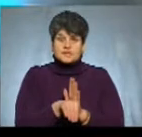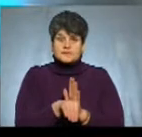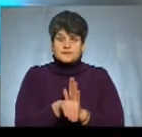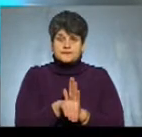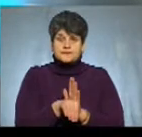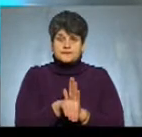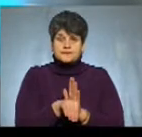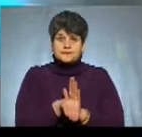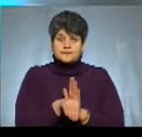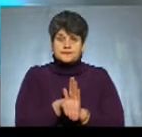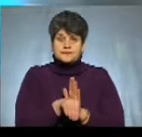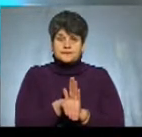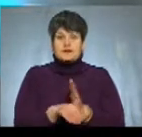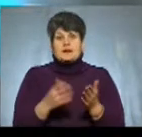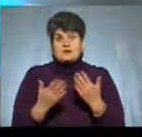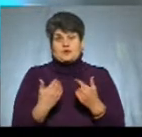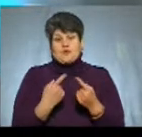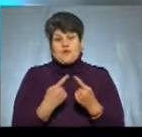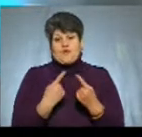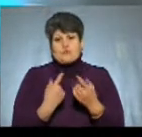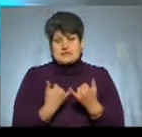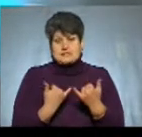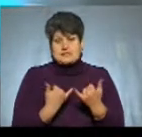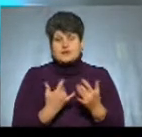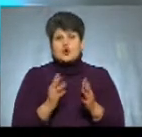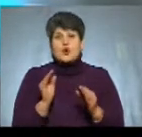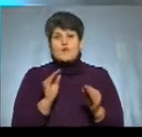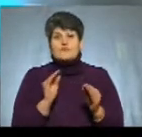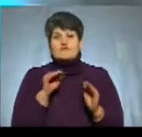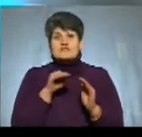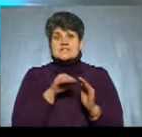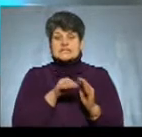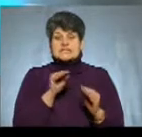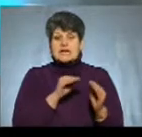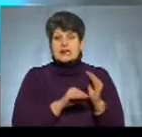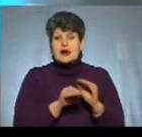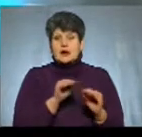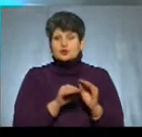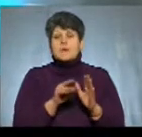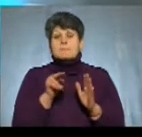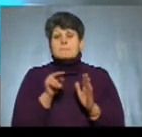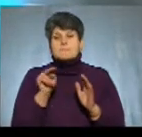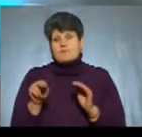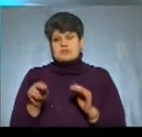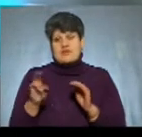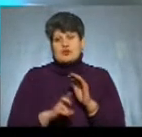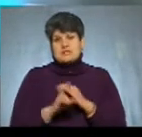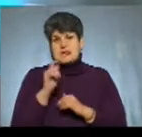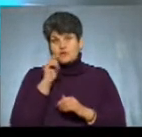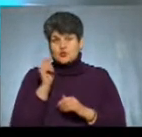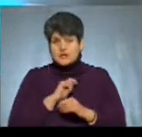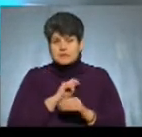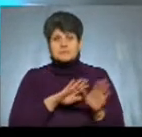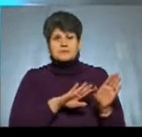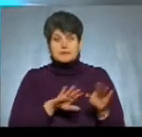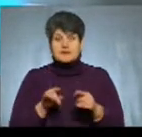умовно, якщо ми зараз з вами говоримо, до складу Православної церкви України. Після цього